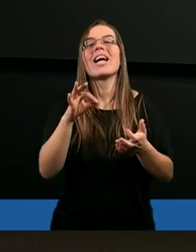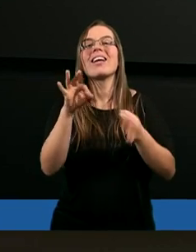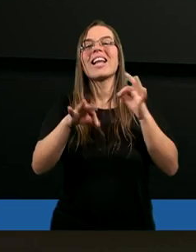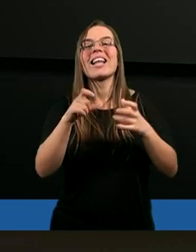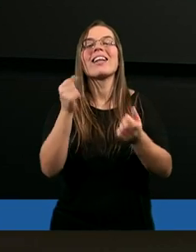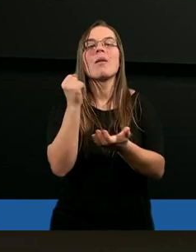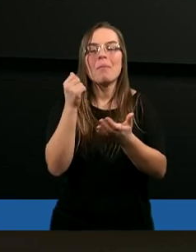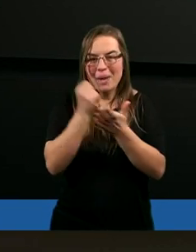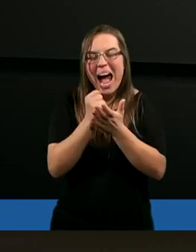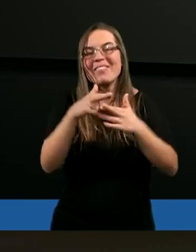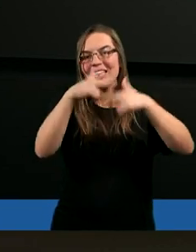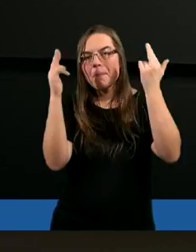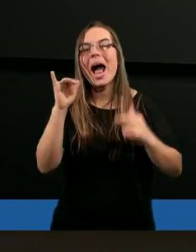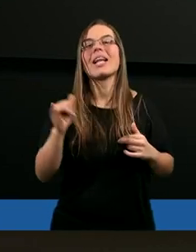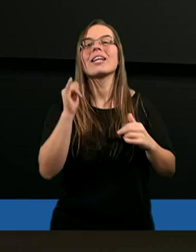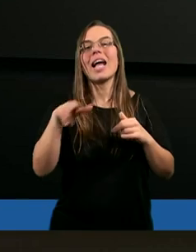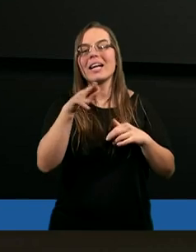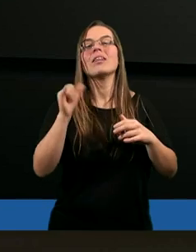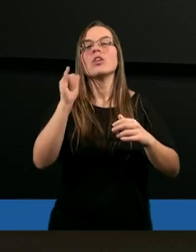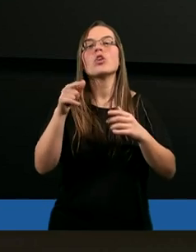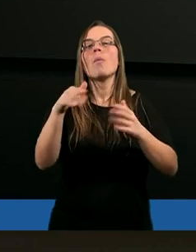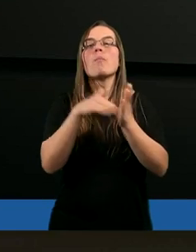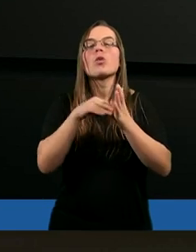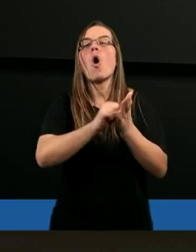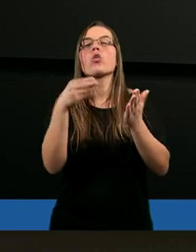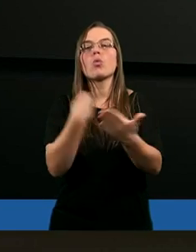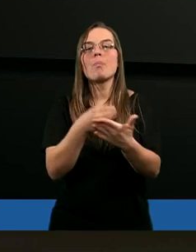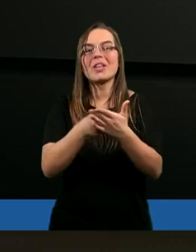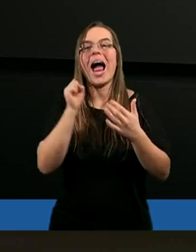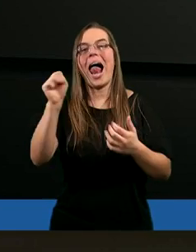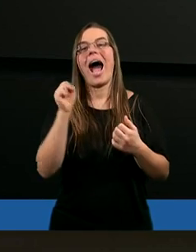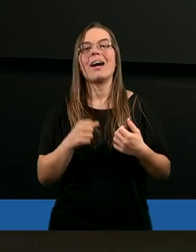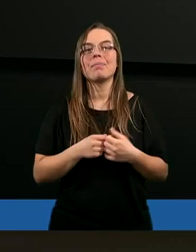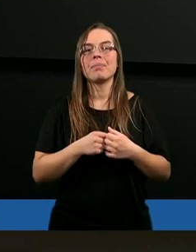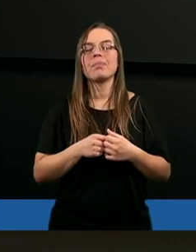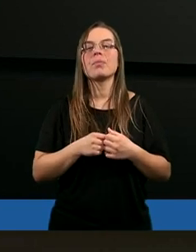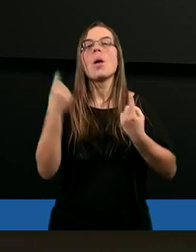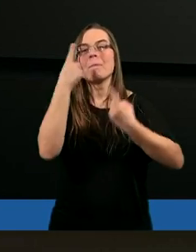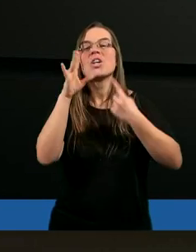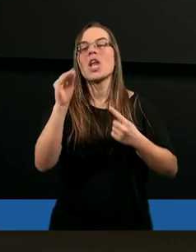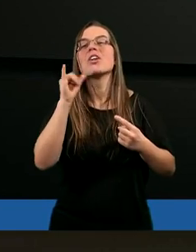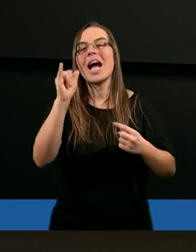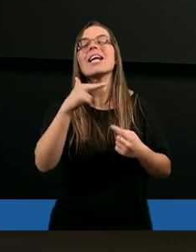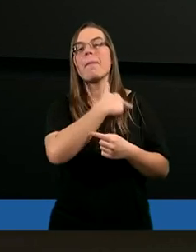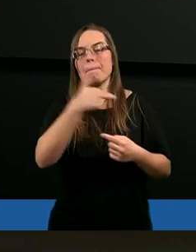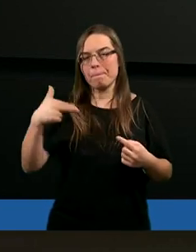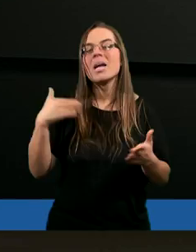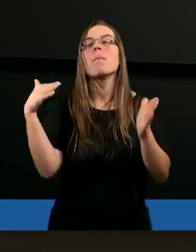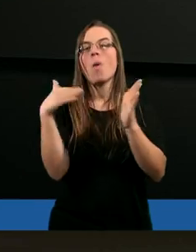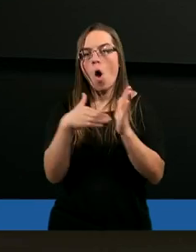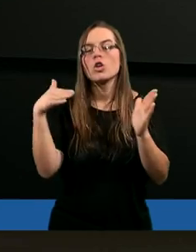Rady Niebiańskiej, potrzebował Odkupiciela. Myślę, że i my